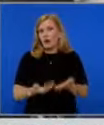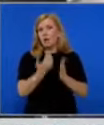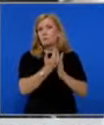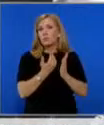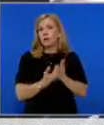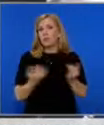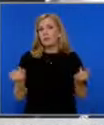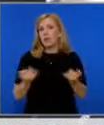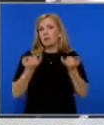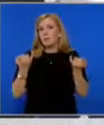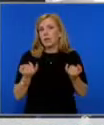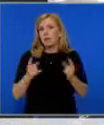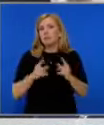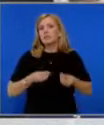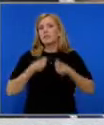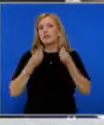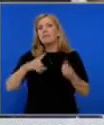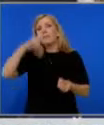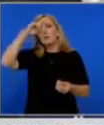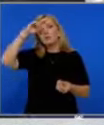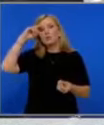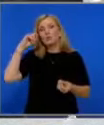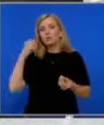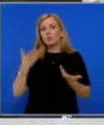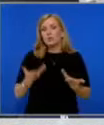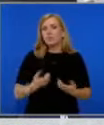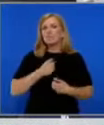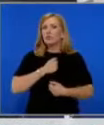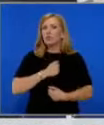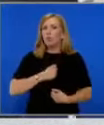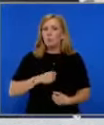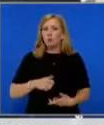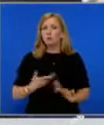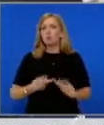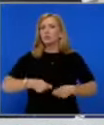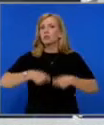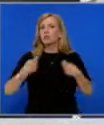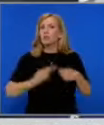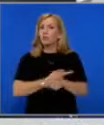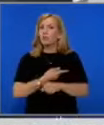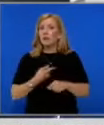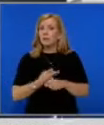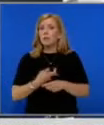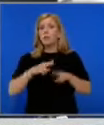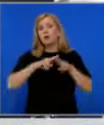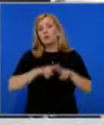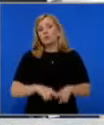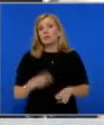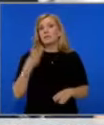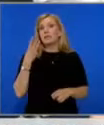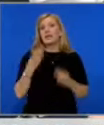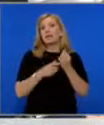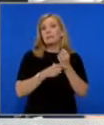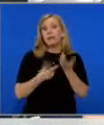елементарна. Да не си даваме труда, да се тормозим още дълго време, да оставим 3-ти